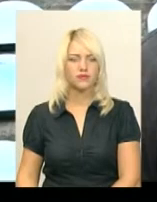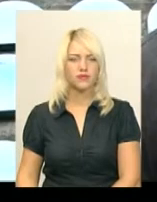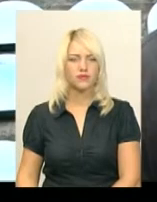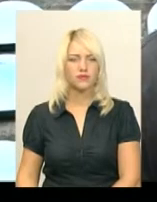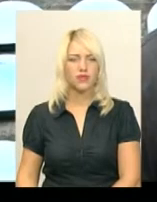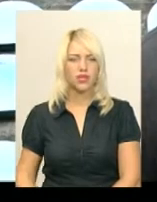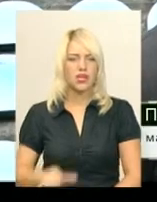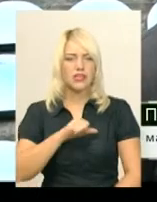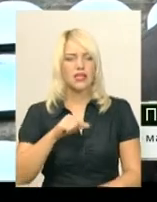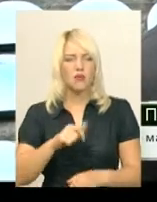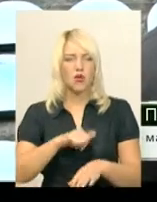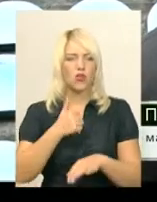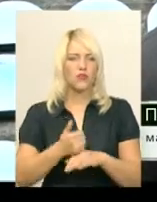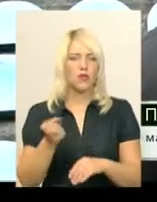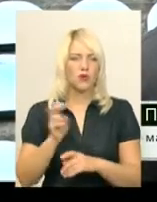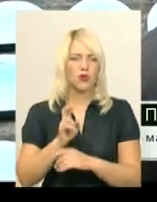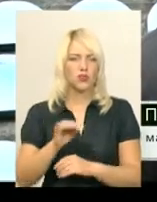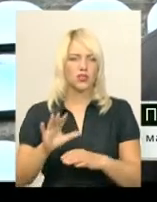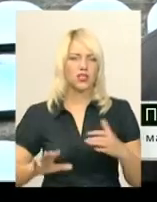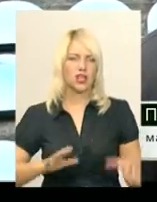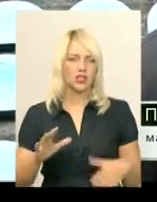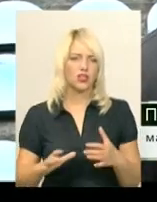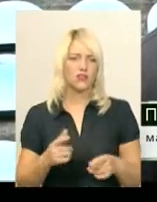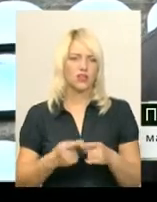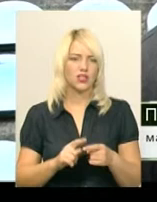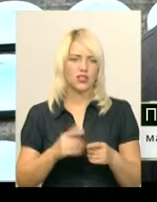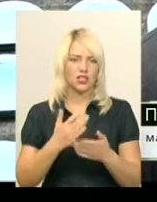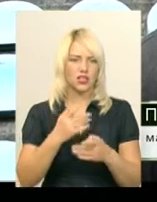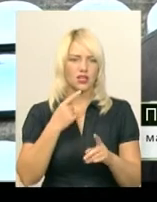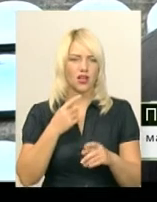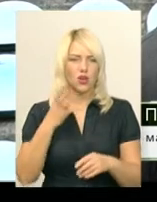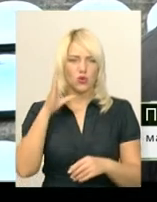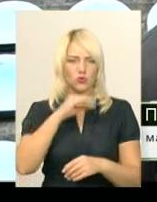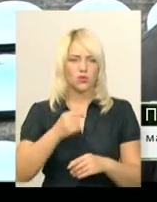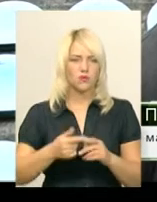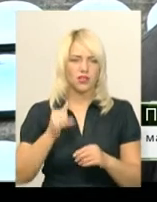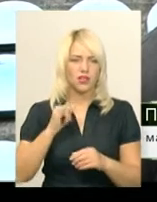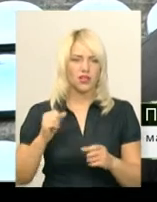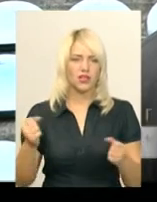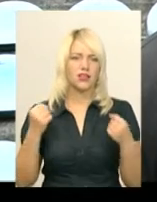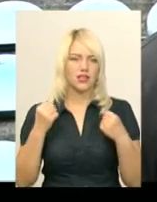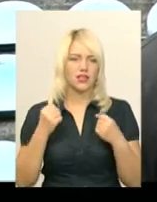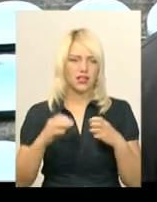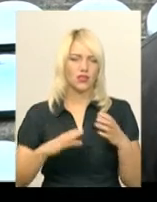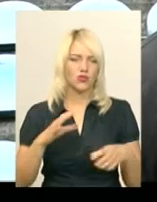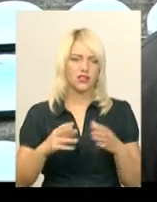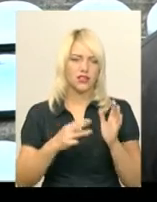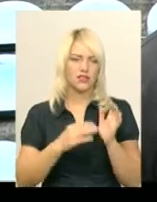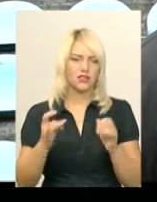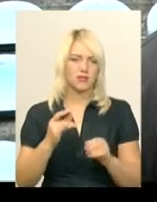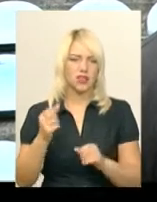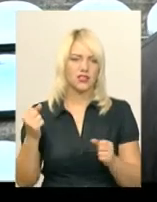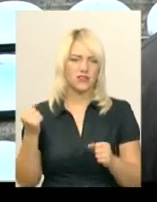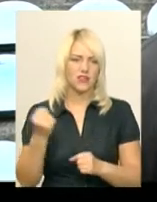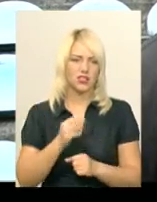Саме головне – приходити на тренування, це якби вже є успіх. І тренуватися вісім разів в тиждень і